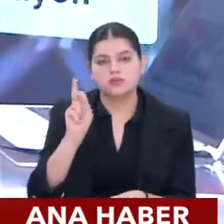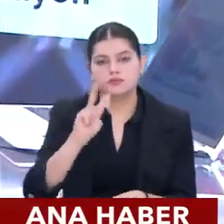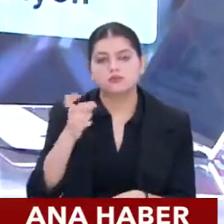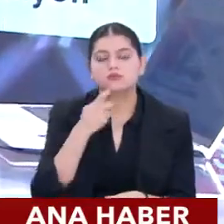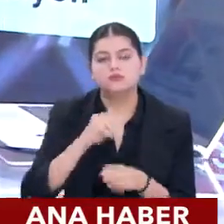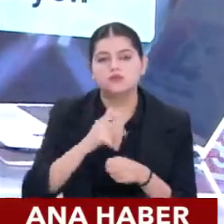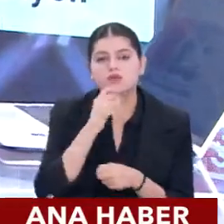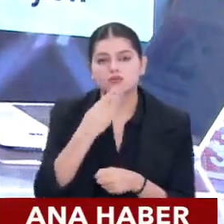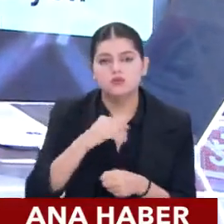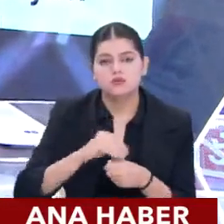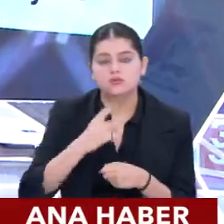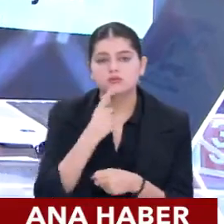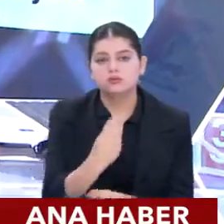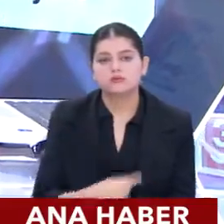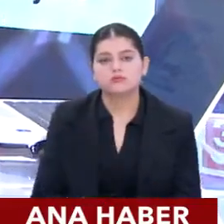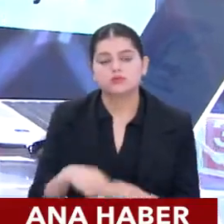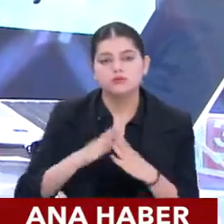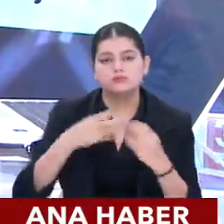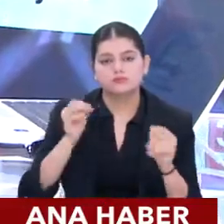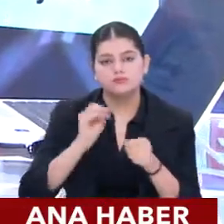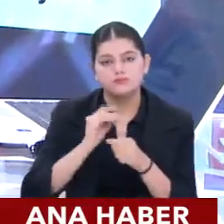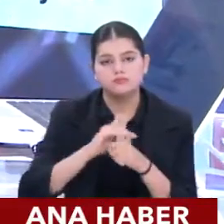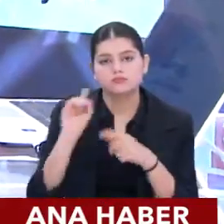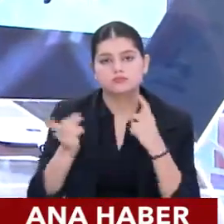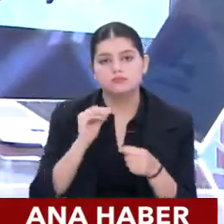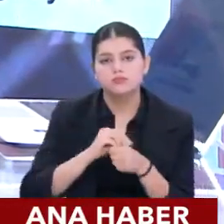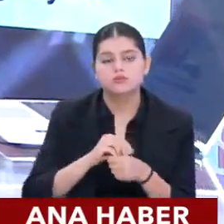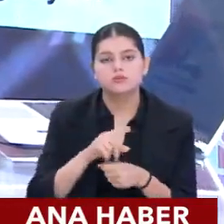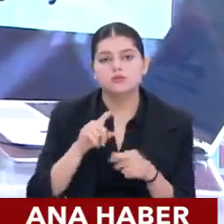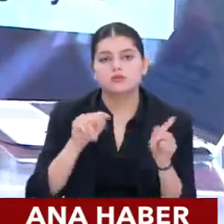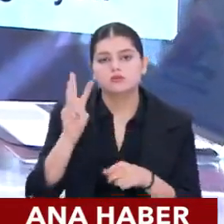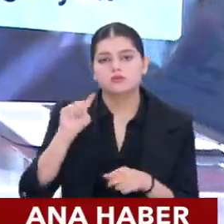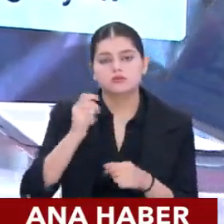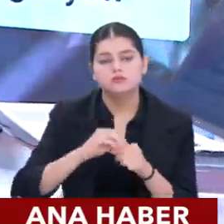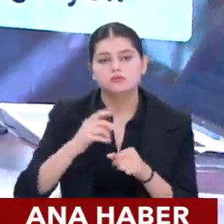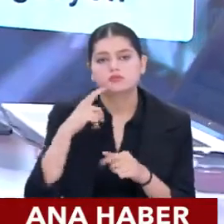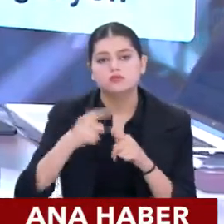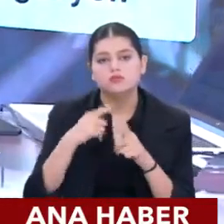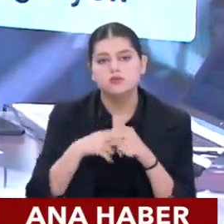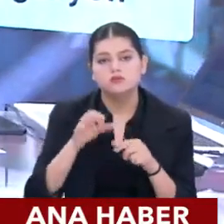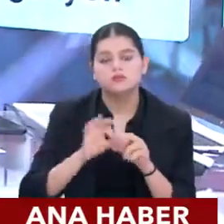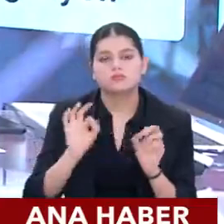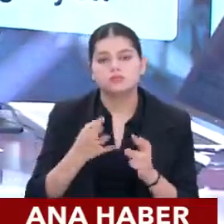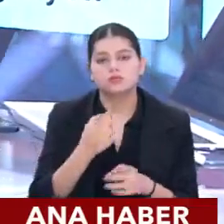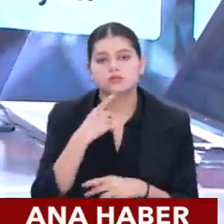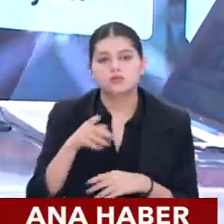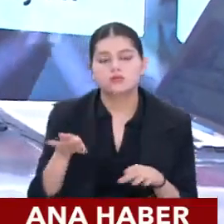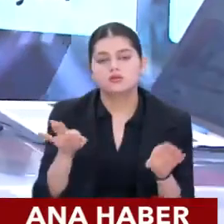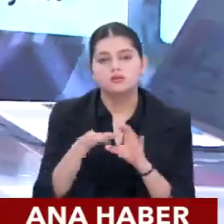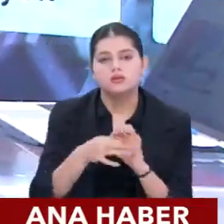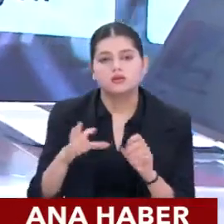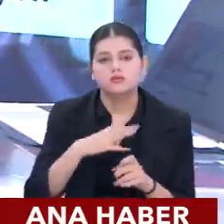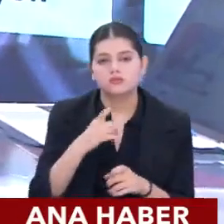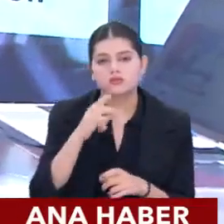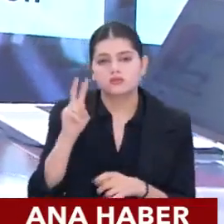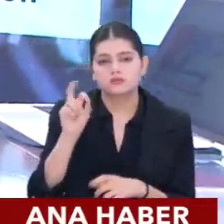dilerim, yüzde altmış bir ev sahibi, geri kalan yüzde otuz dokuz ise kiracı. Yani böyle bir denklem var.